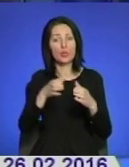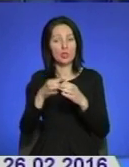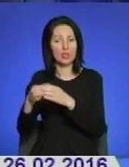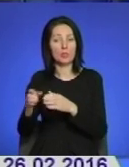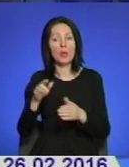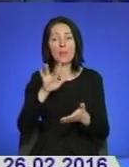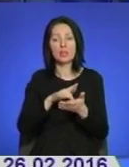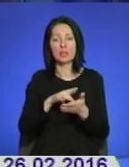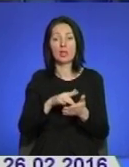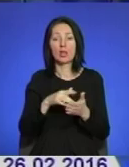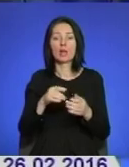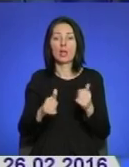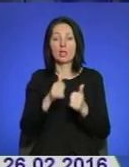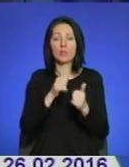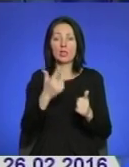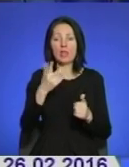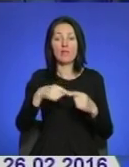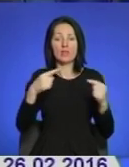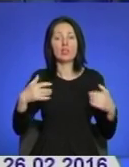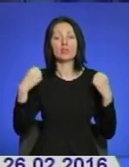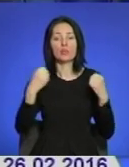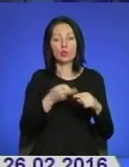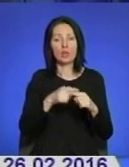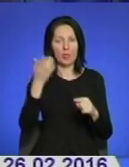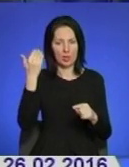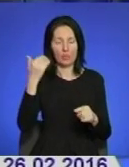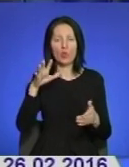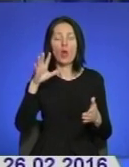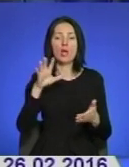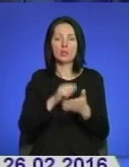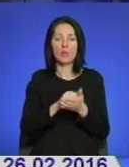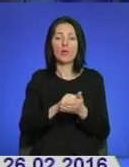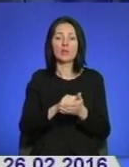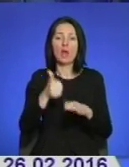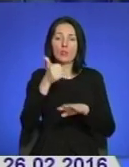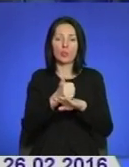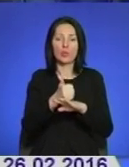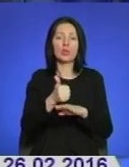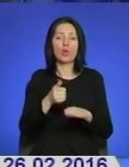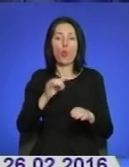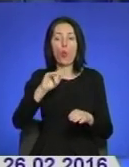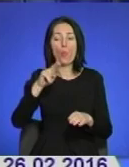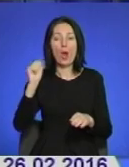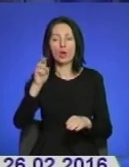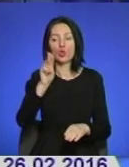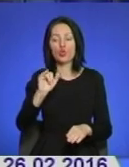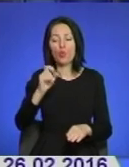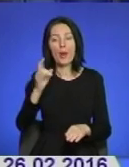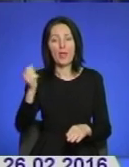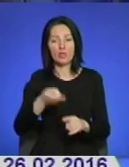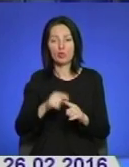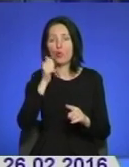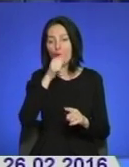Змаг складається з дев'яти видів спорту, якими колись активно займався провідник УПА Роман Шухевич. Цього року за Кубок змагатимуться 16